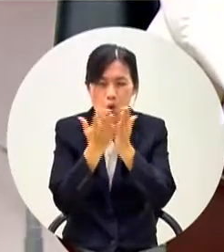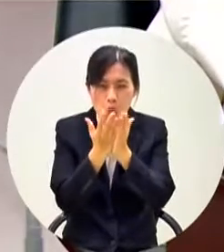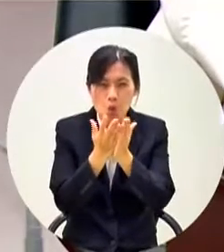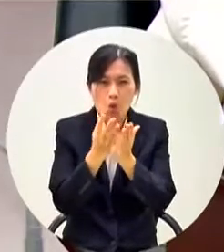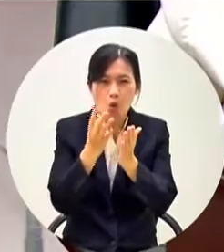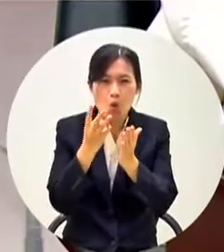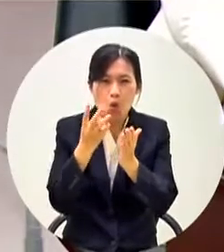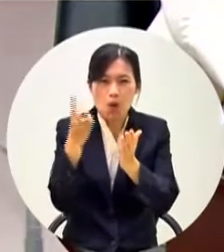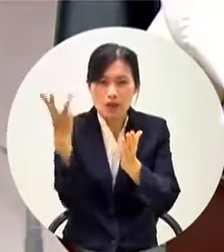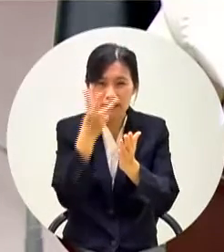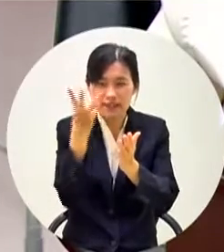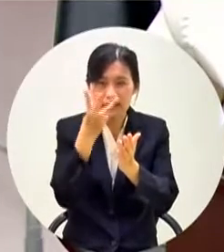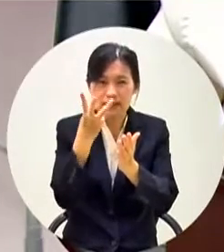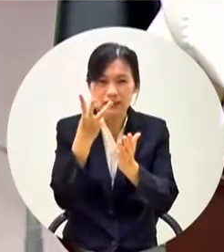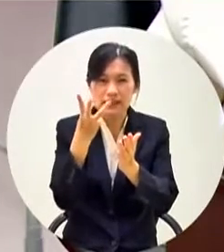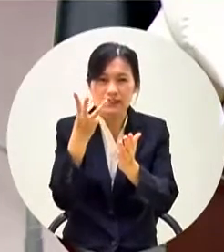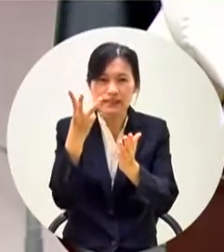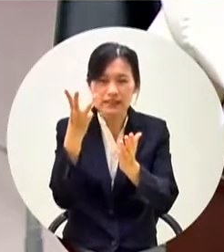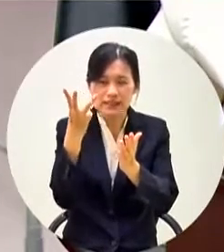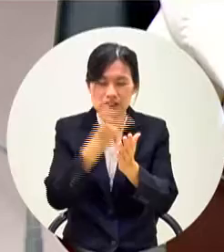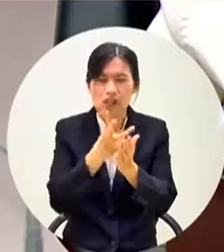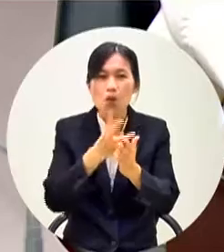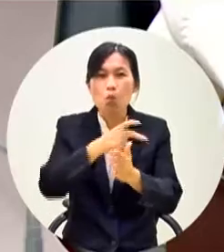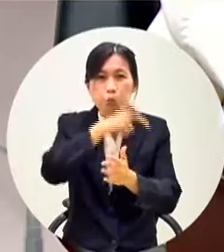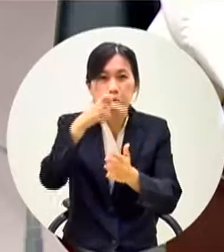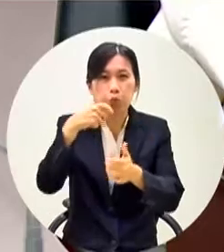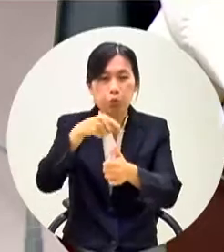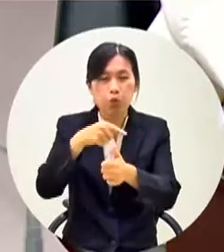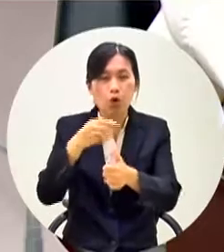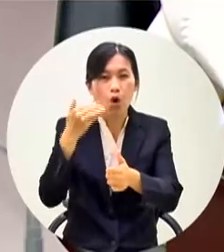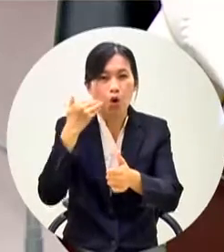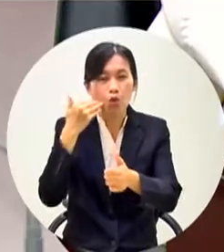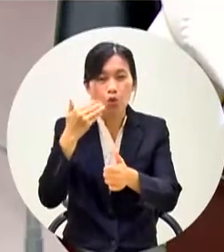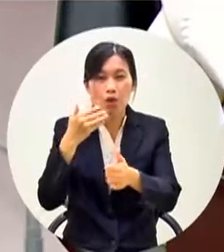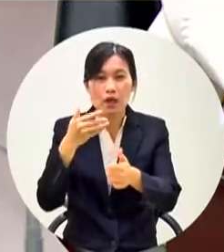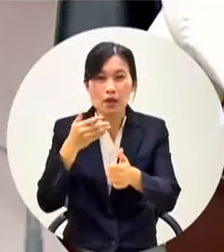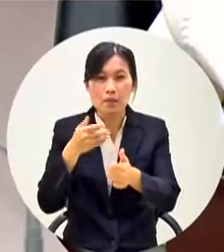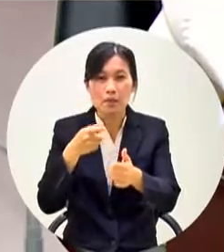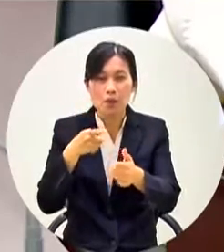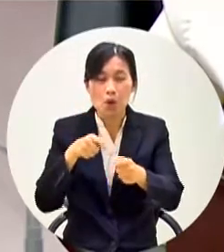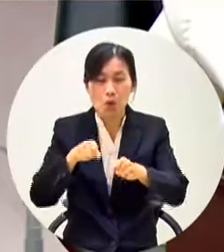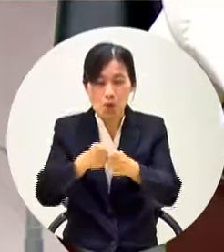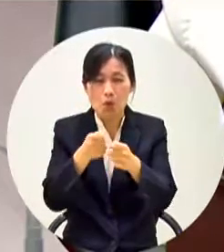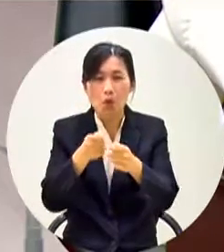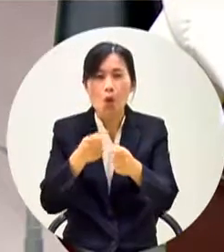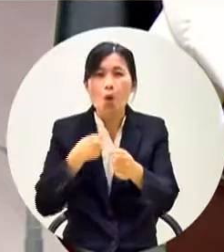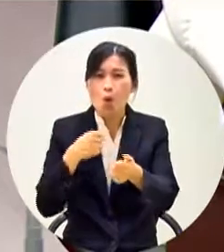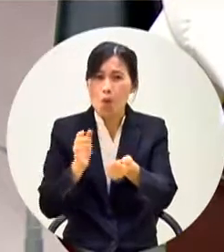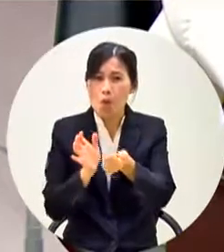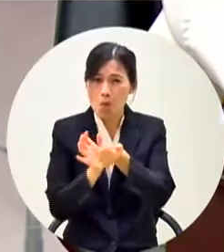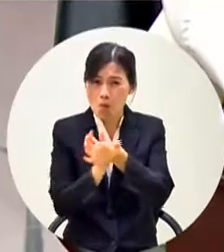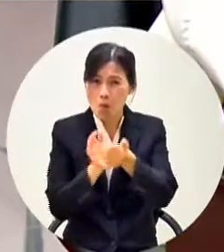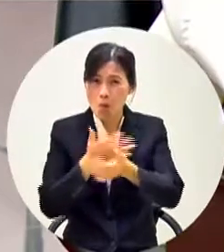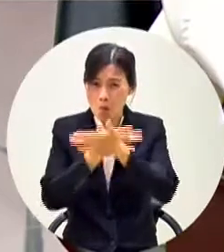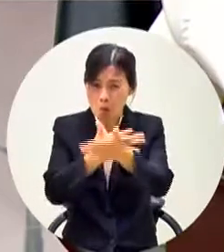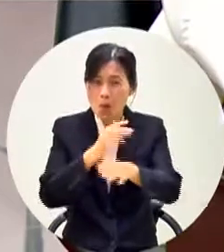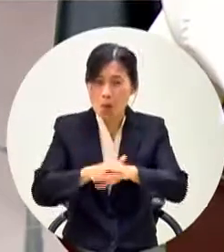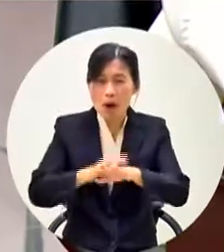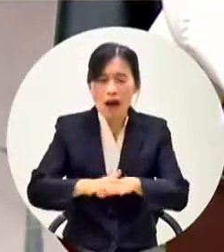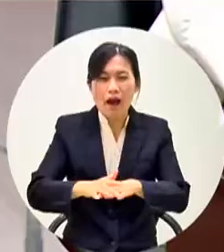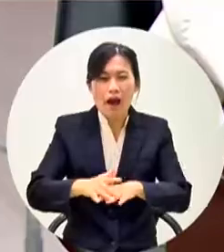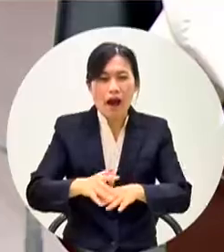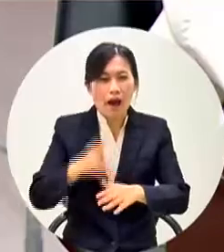要突破李喬如的建議我真的會給你們頒獎高雄市民也會有感每天上英文課